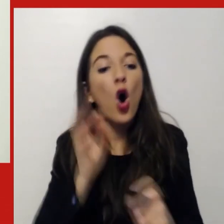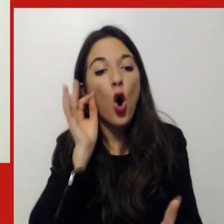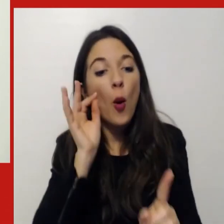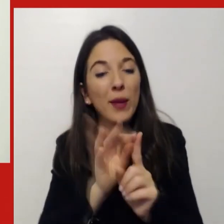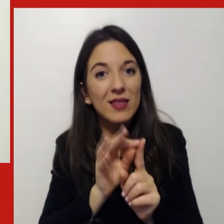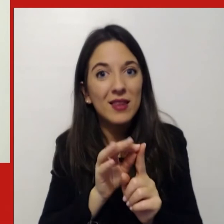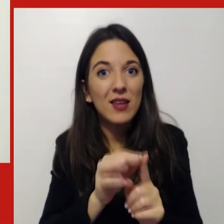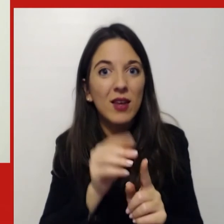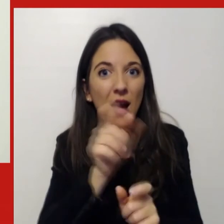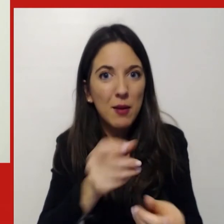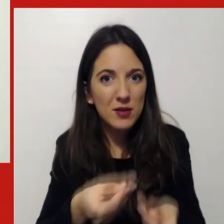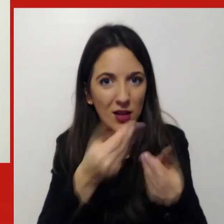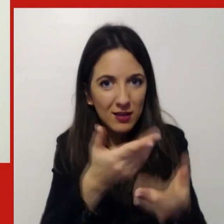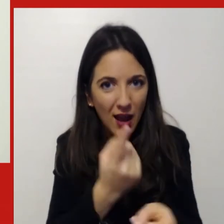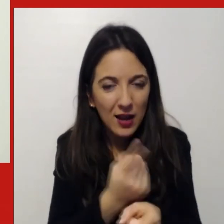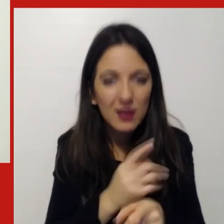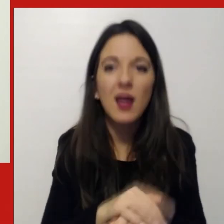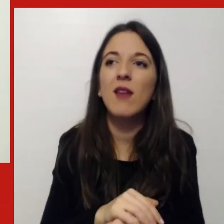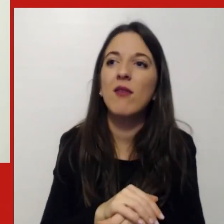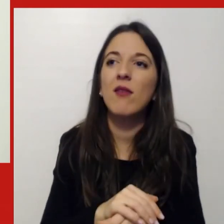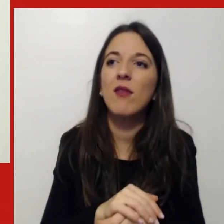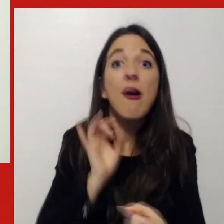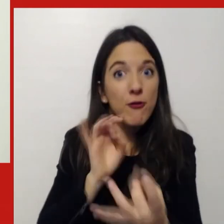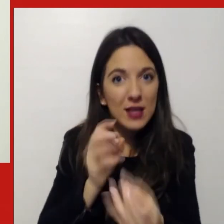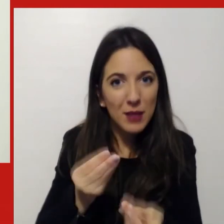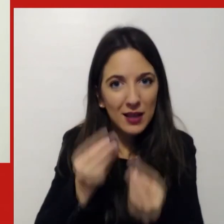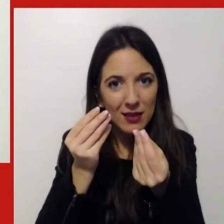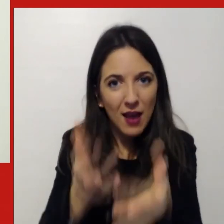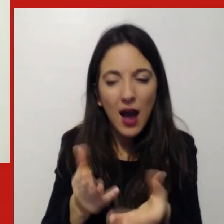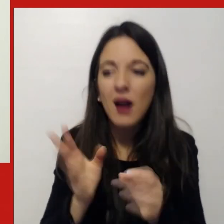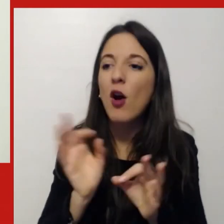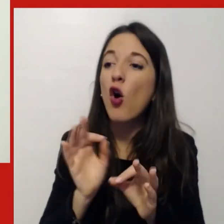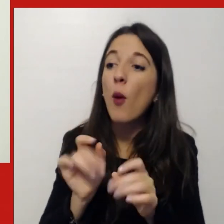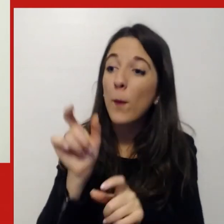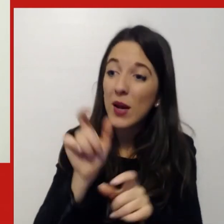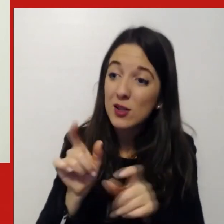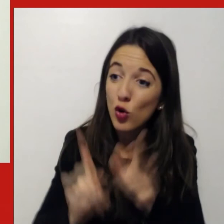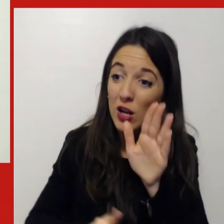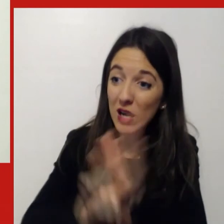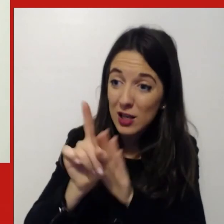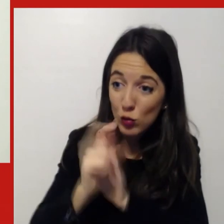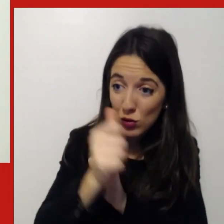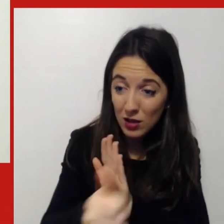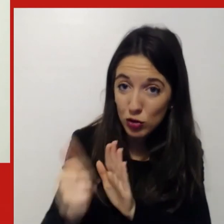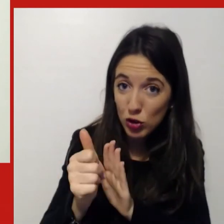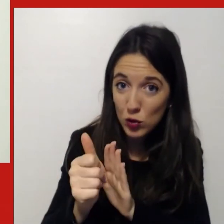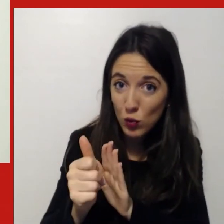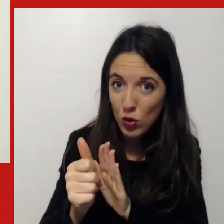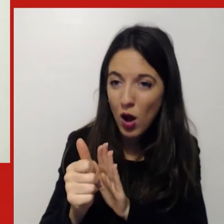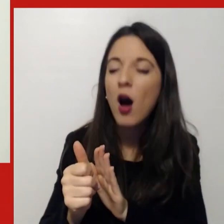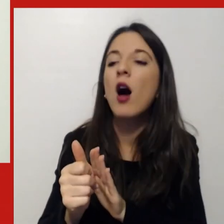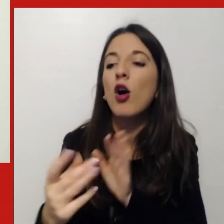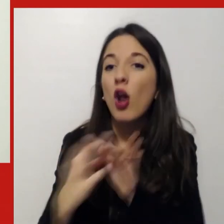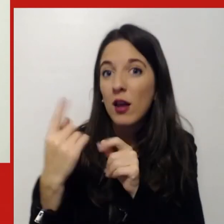dare feedback valutare in base ai risultati ma questi non è che sono fatemi dire buone